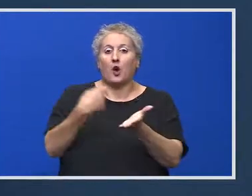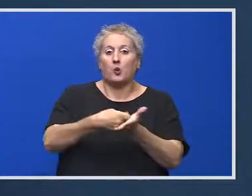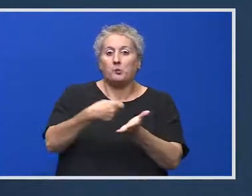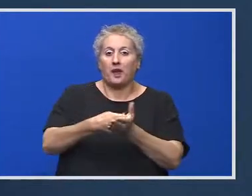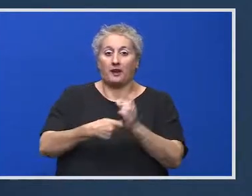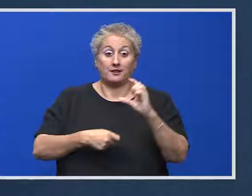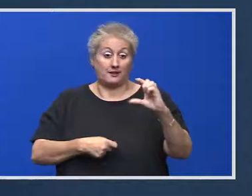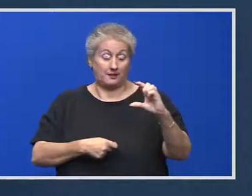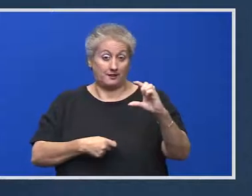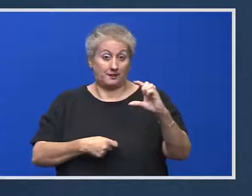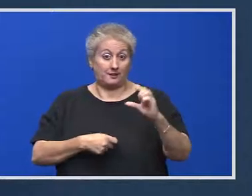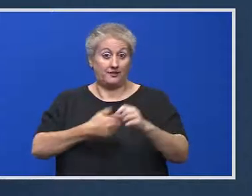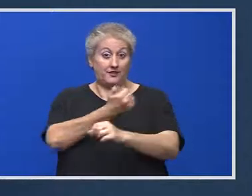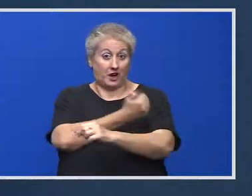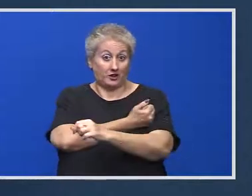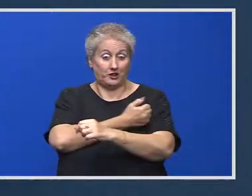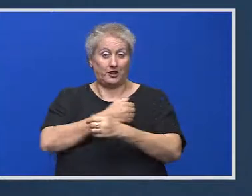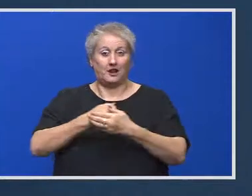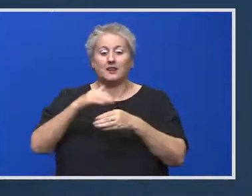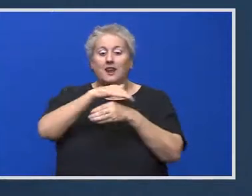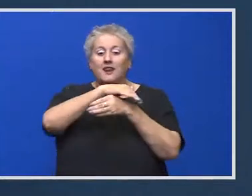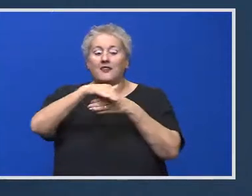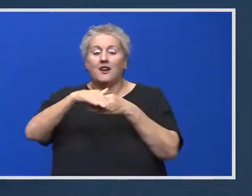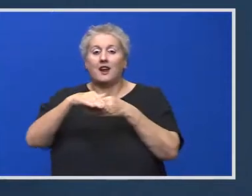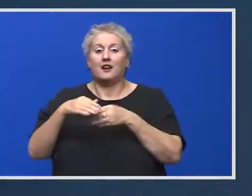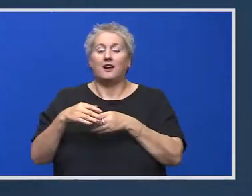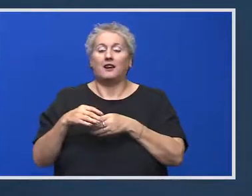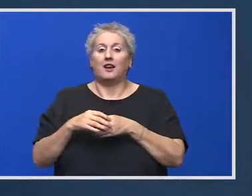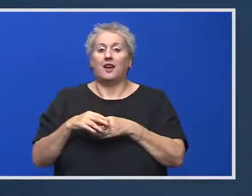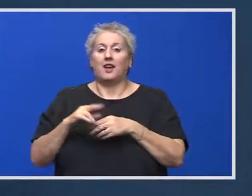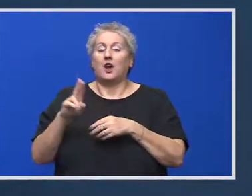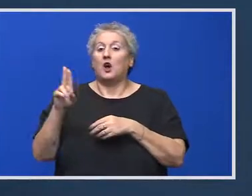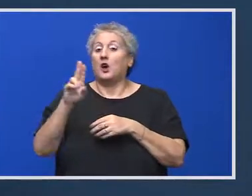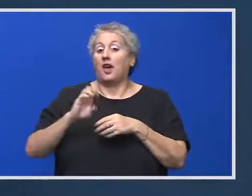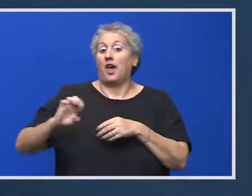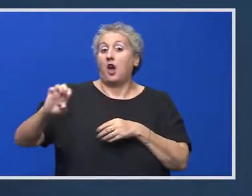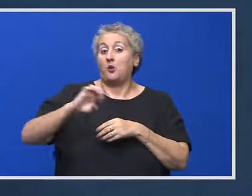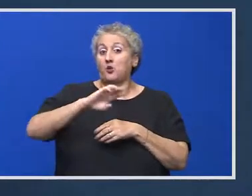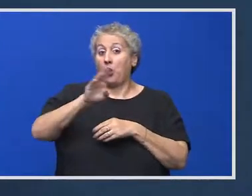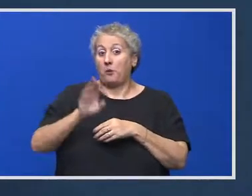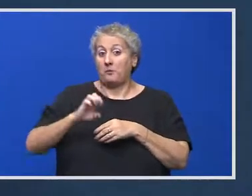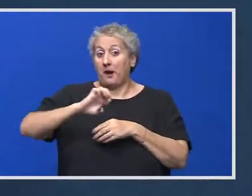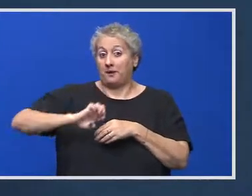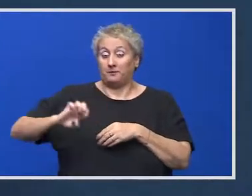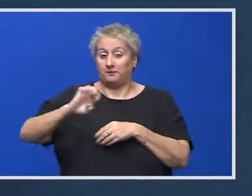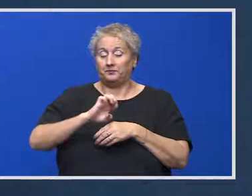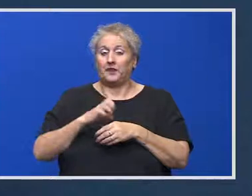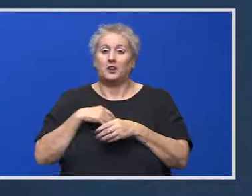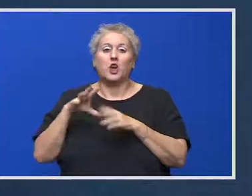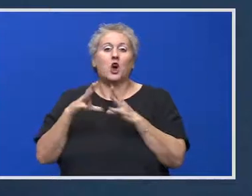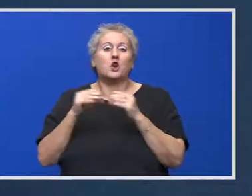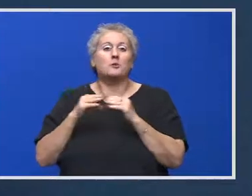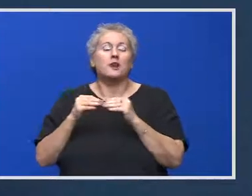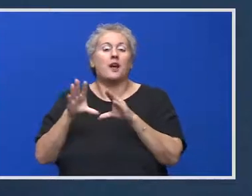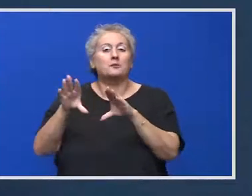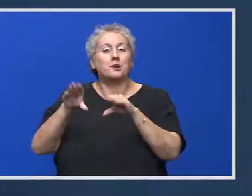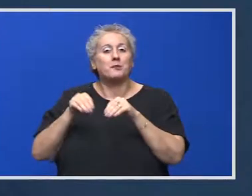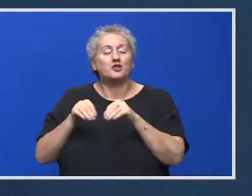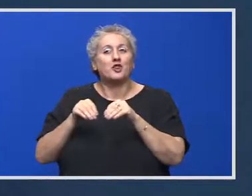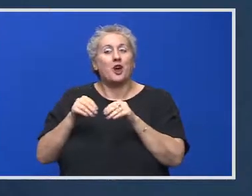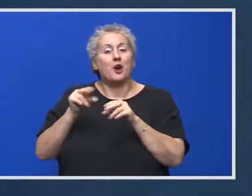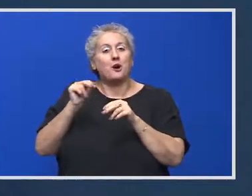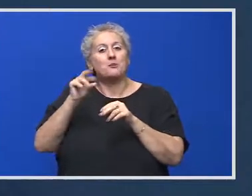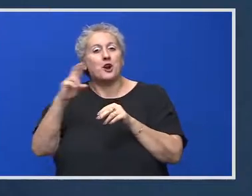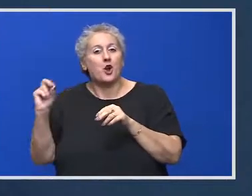este o strategie asumată la nivelul întregi Unii Europene. Toată lumea are aceeași strategie. România primește prorata. Toate